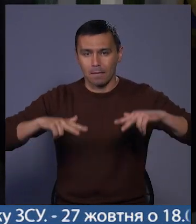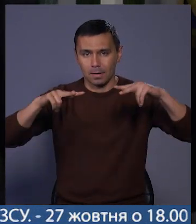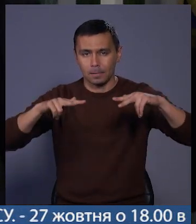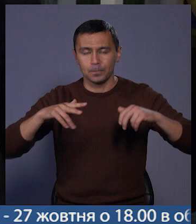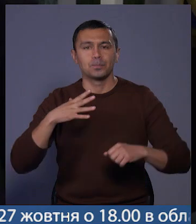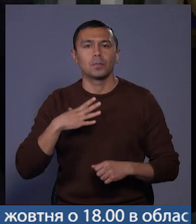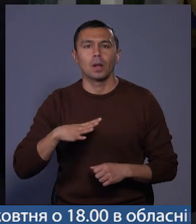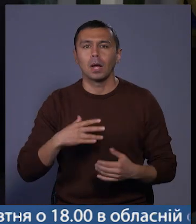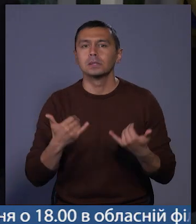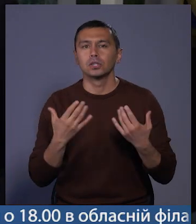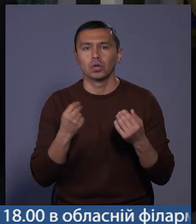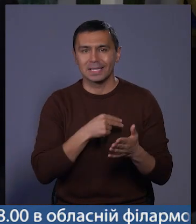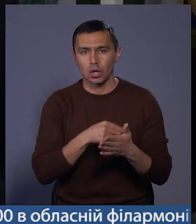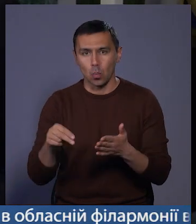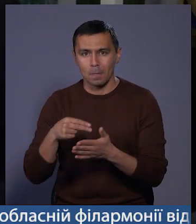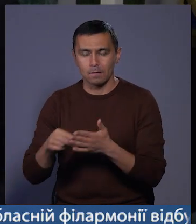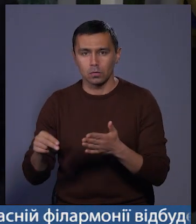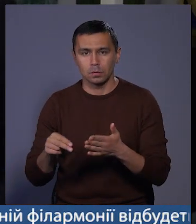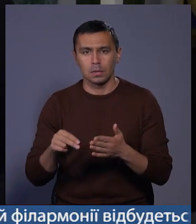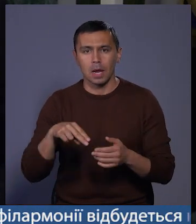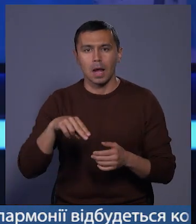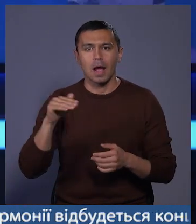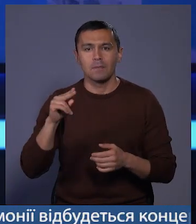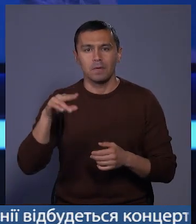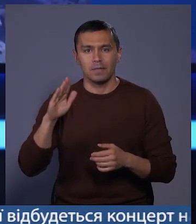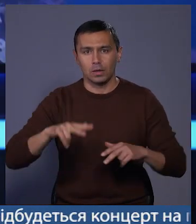Очікуємо зараз ще закупівлю впівідронів.